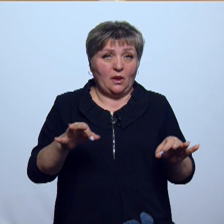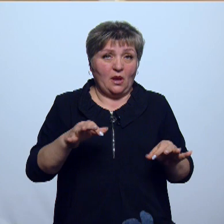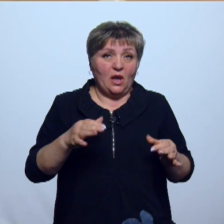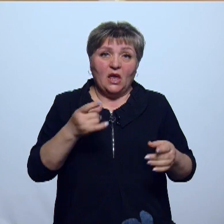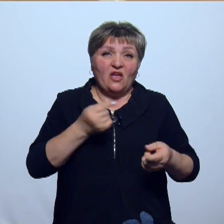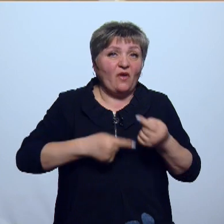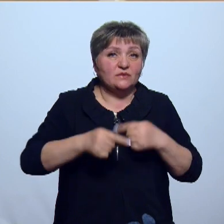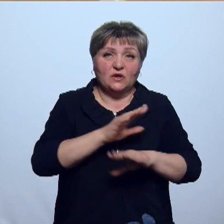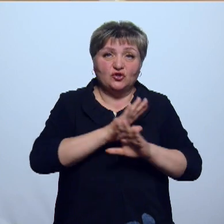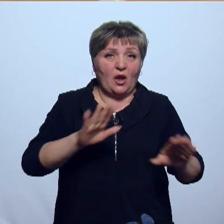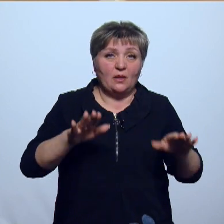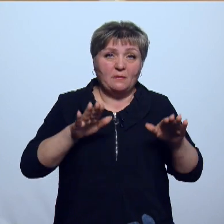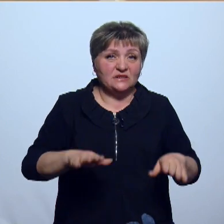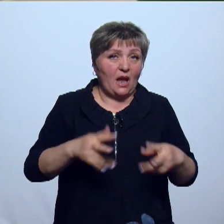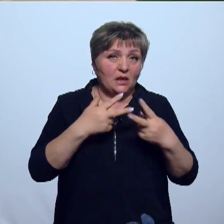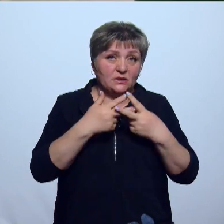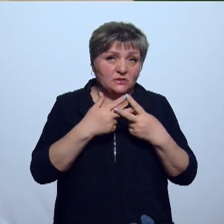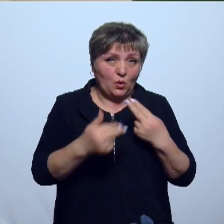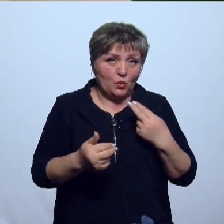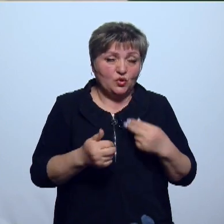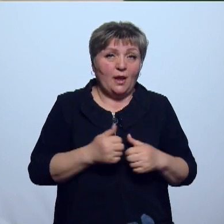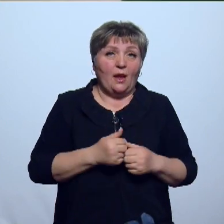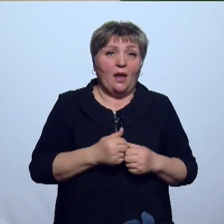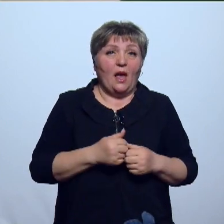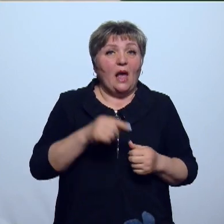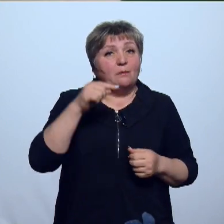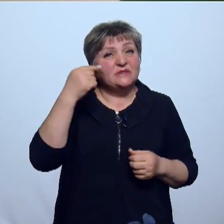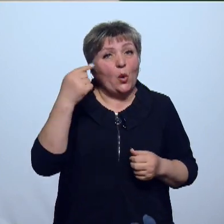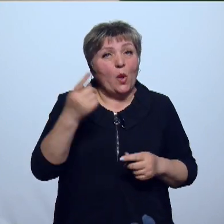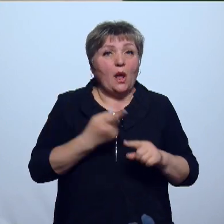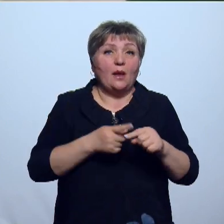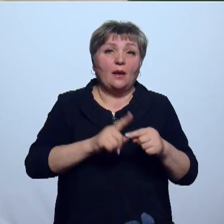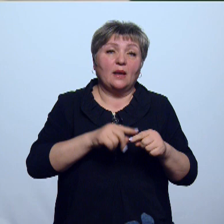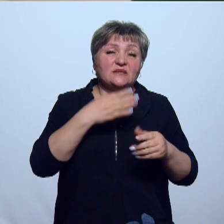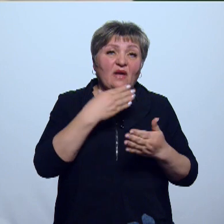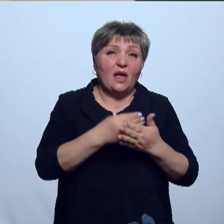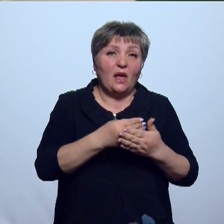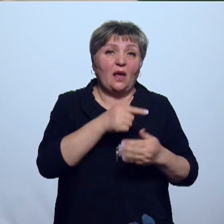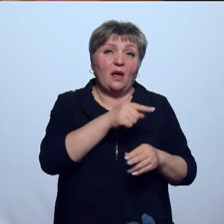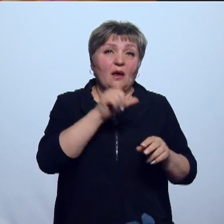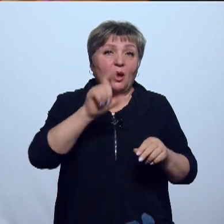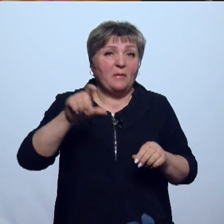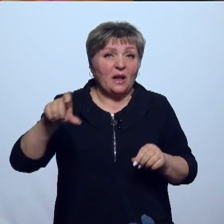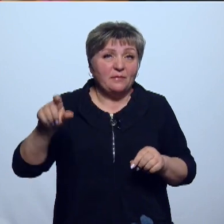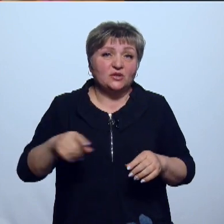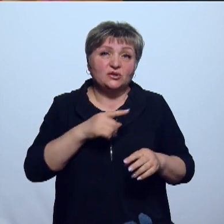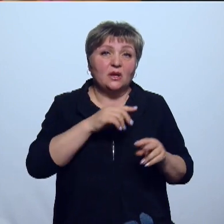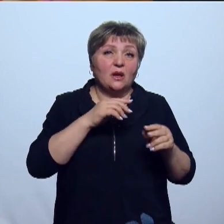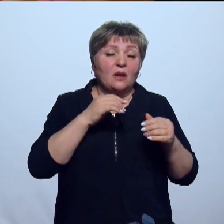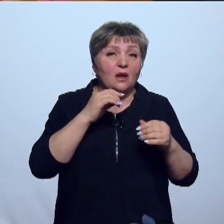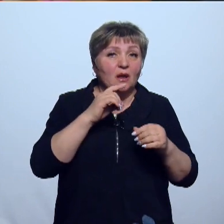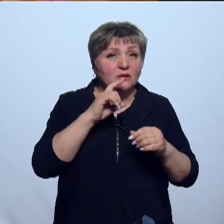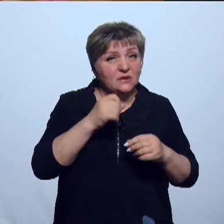возвращаются в места заключения. Психологи, социальные работники готовят своих подопечных к освобождению. Выходить из